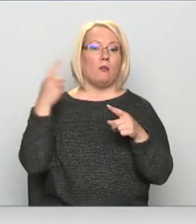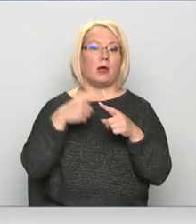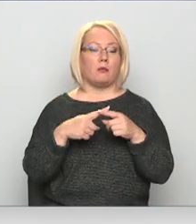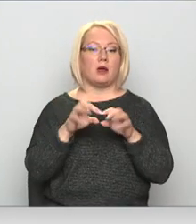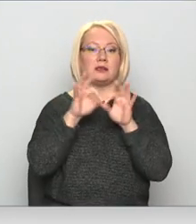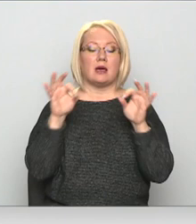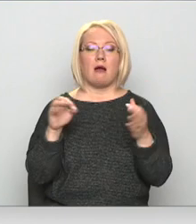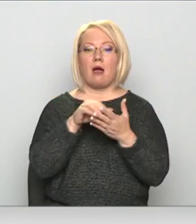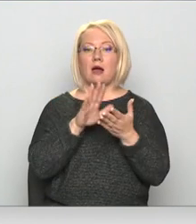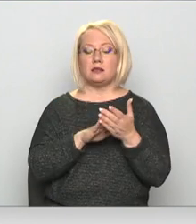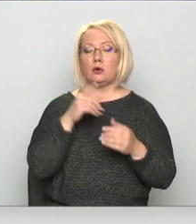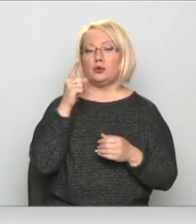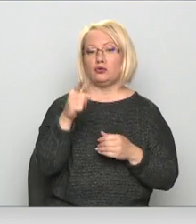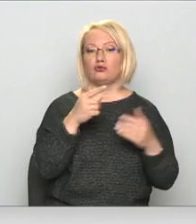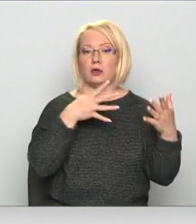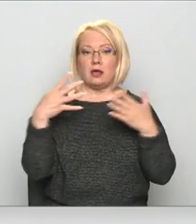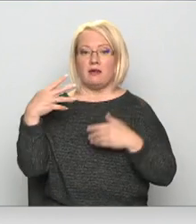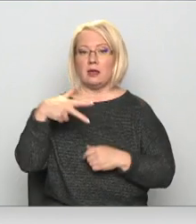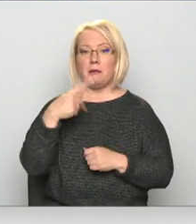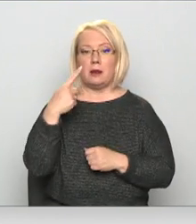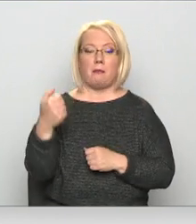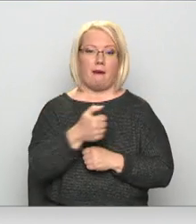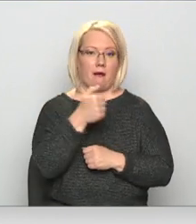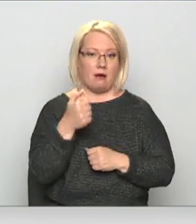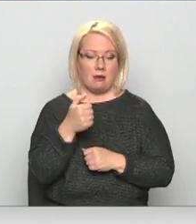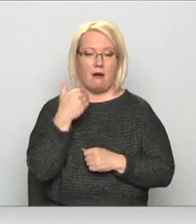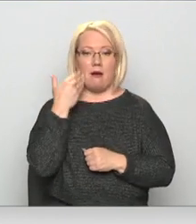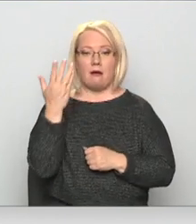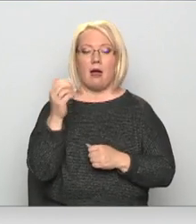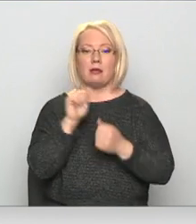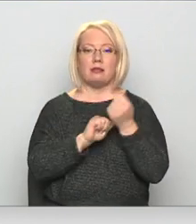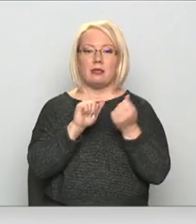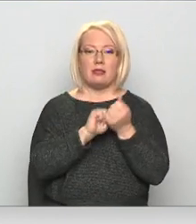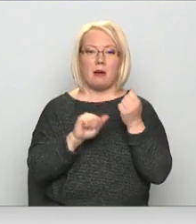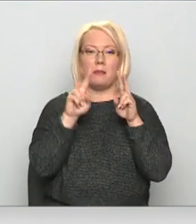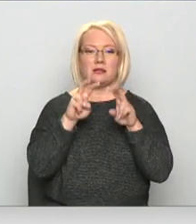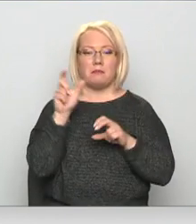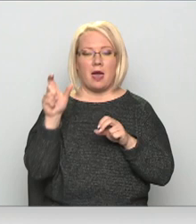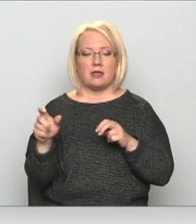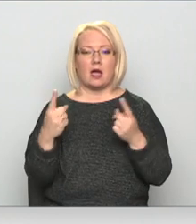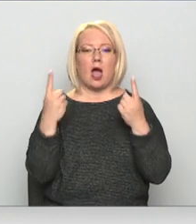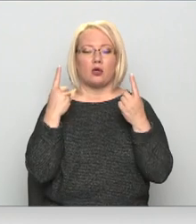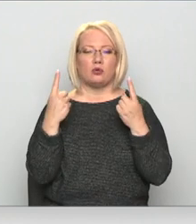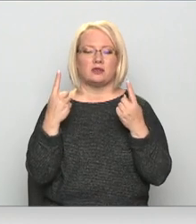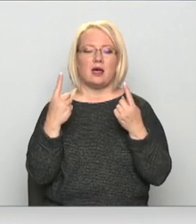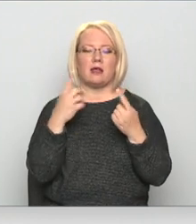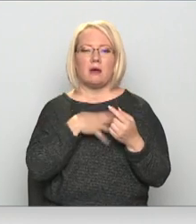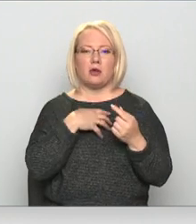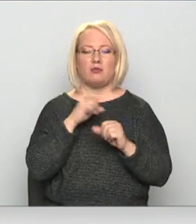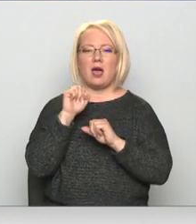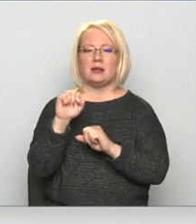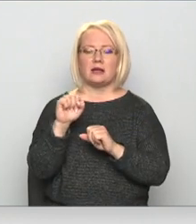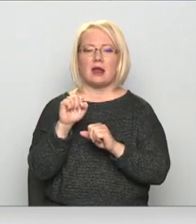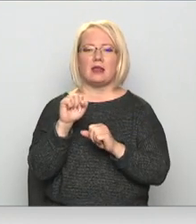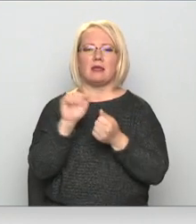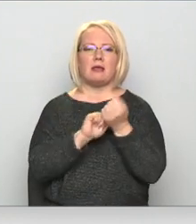sāka atzīmēja 1931. gadā Florencei, kad ekologi aktualizēja nepieciešamību aizsargāt izdūdošās savvaļas dzīvnieku